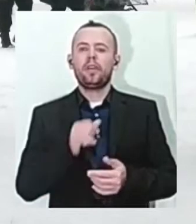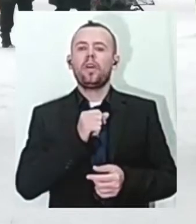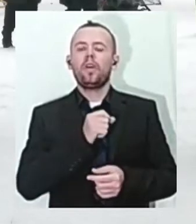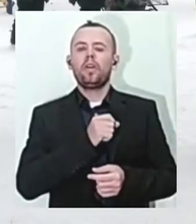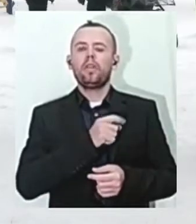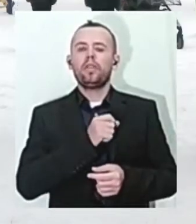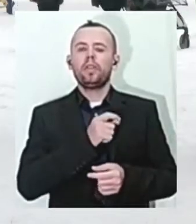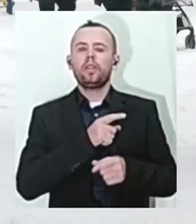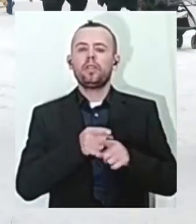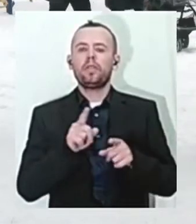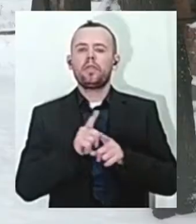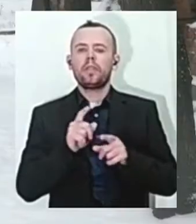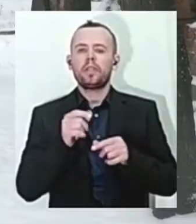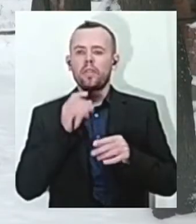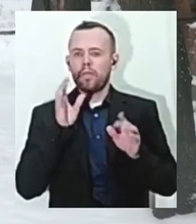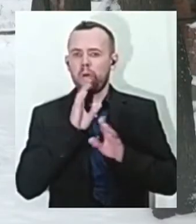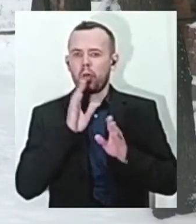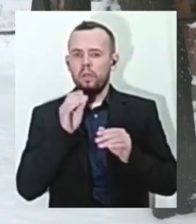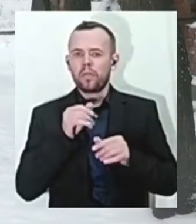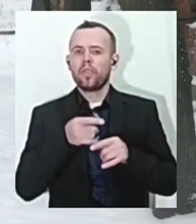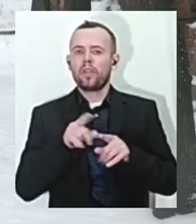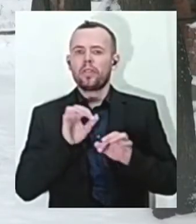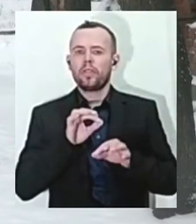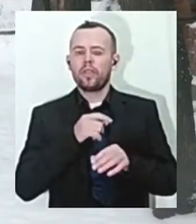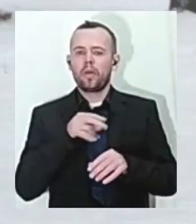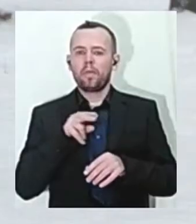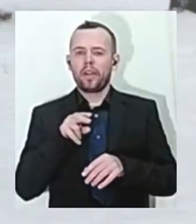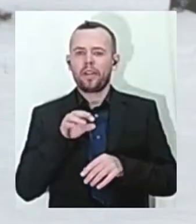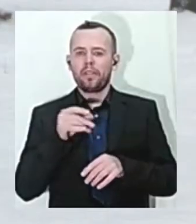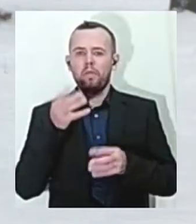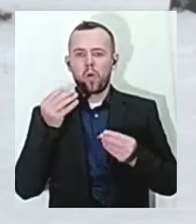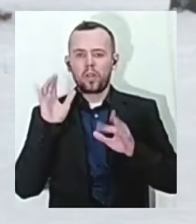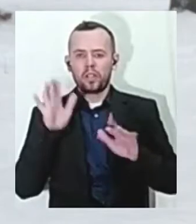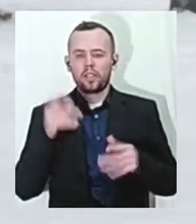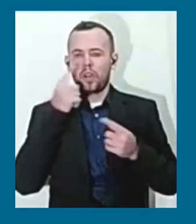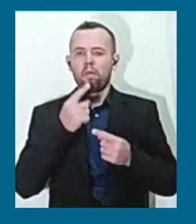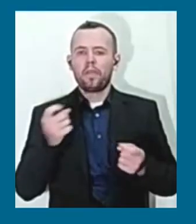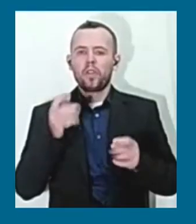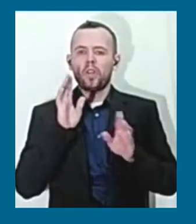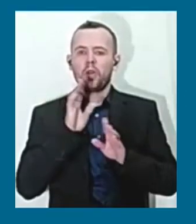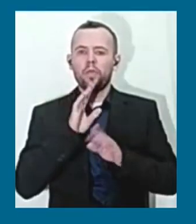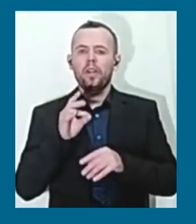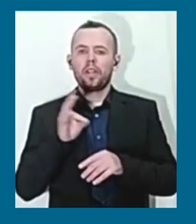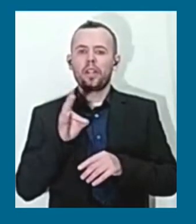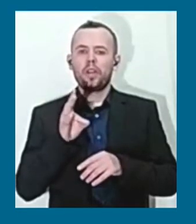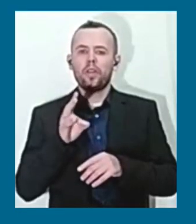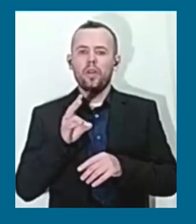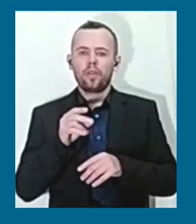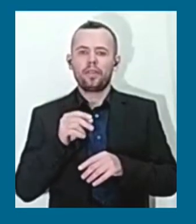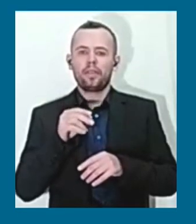погодних умов, ожеледиця та налипання мокрого снігу, повідомила синоптикиня Наталія Медведенко. Очікується